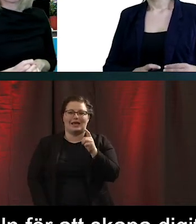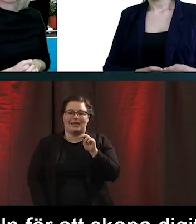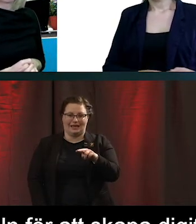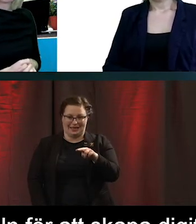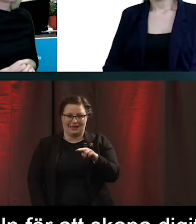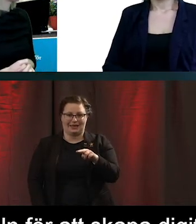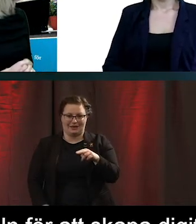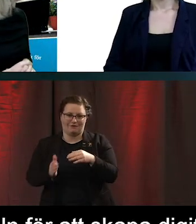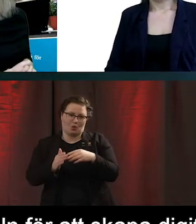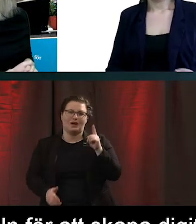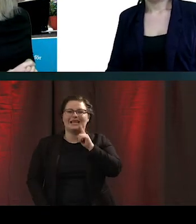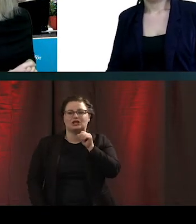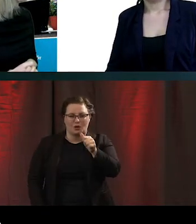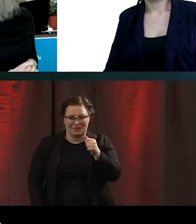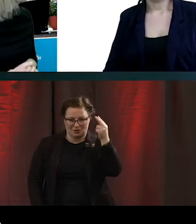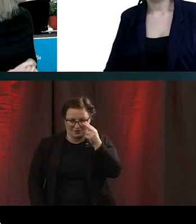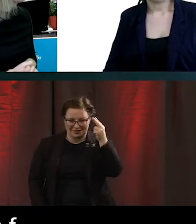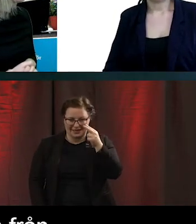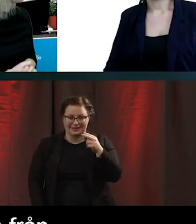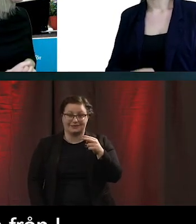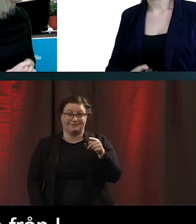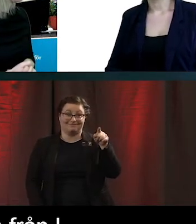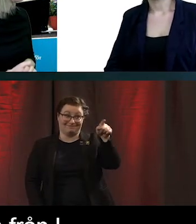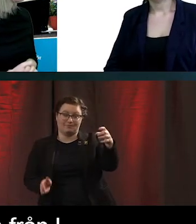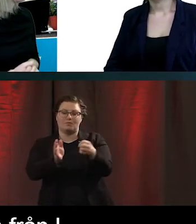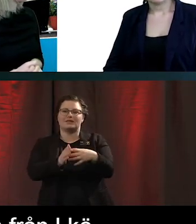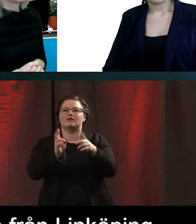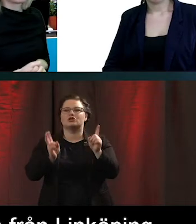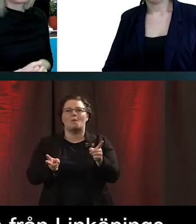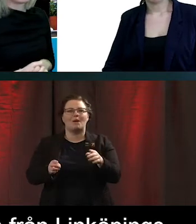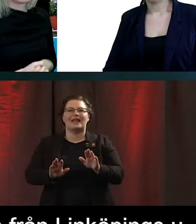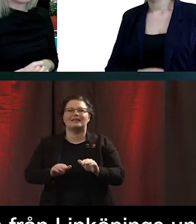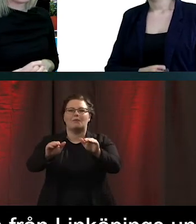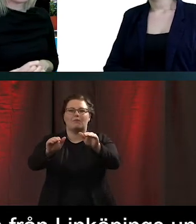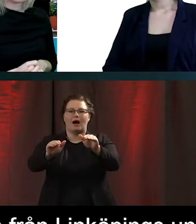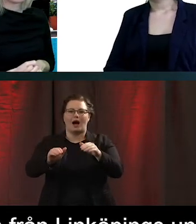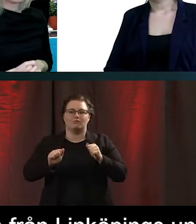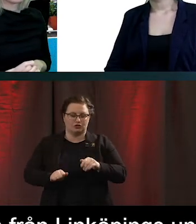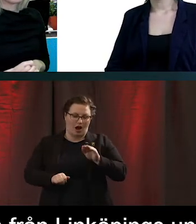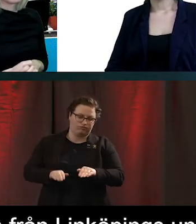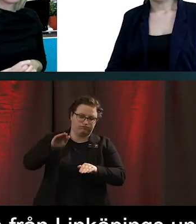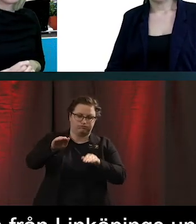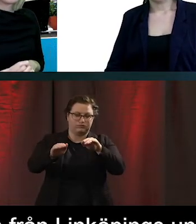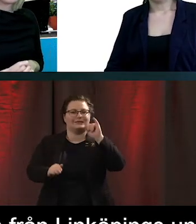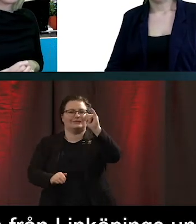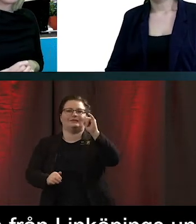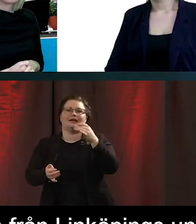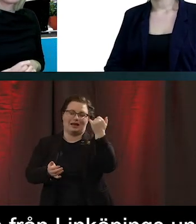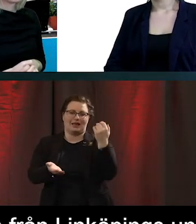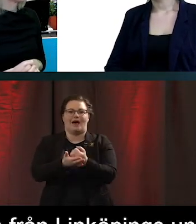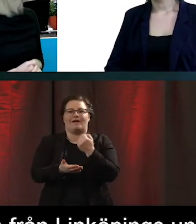Hon beskriver det här som en trappa man måste ta sig upp för innan man kan använda tekniken. Första steget är motivation.